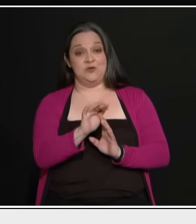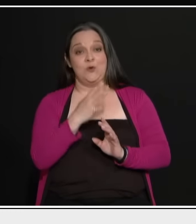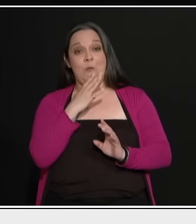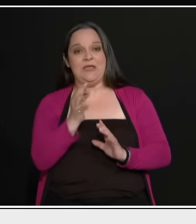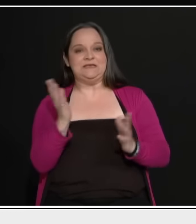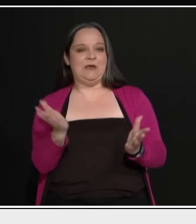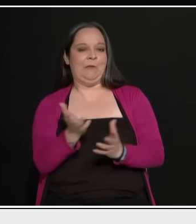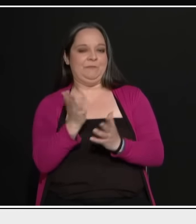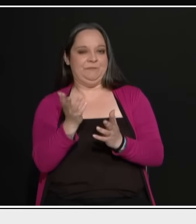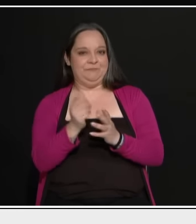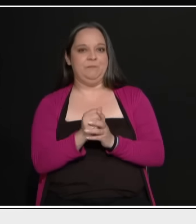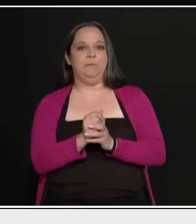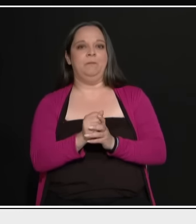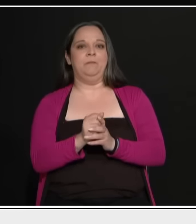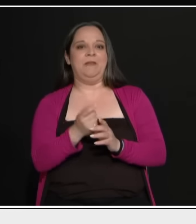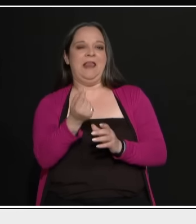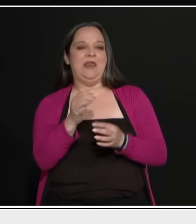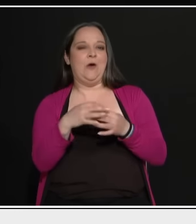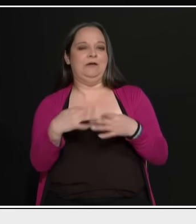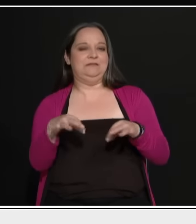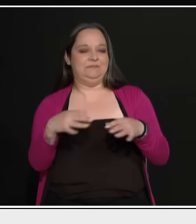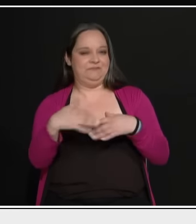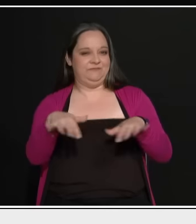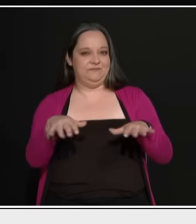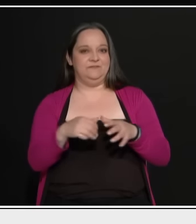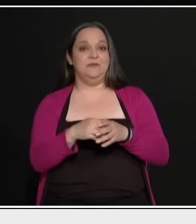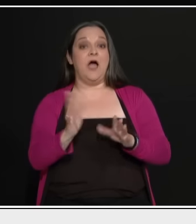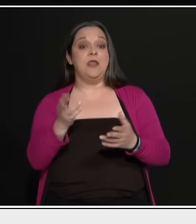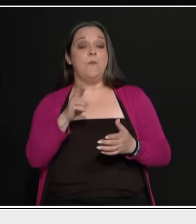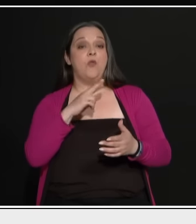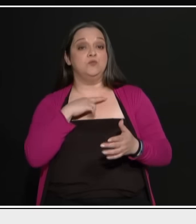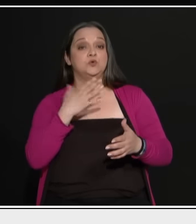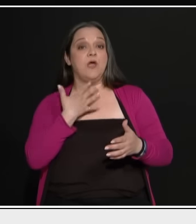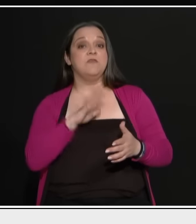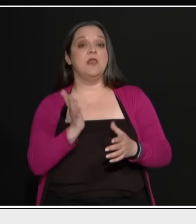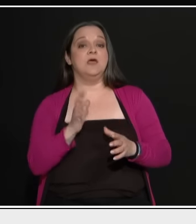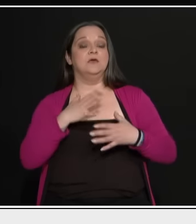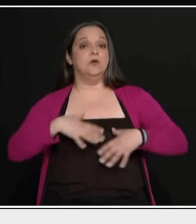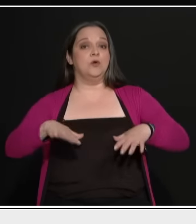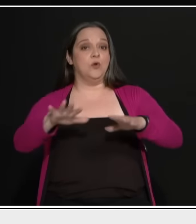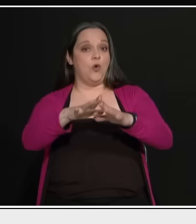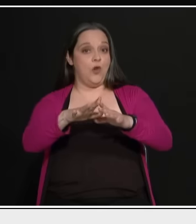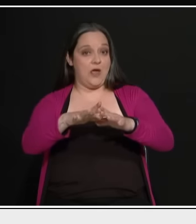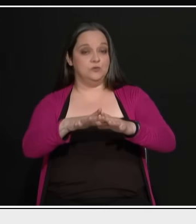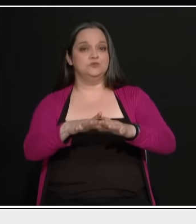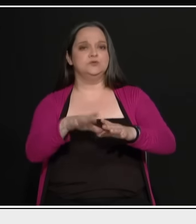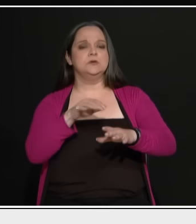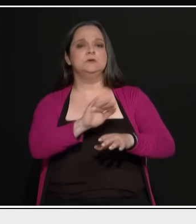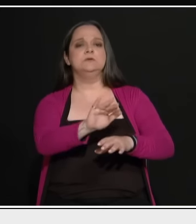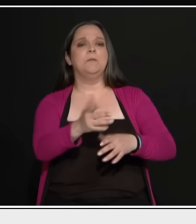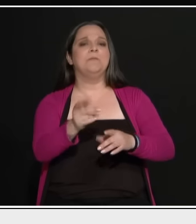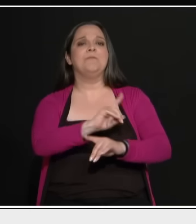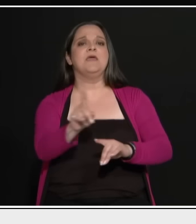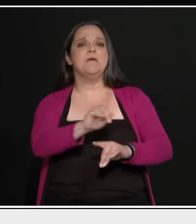διαβόλου όπως λέει η φράση. Ναι. Αν ο Πρωθυπουργός ήθελε ο κόσμος να μην πηγαίνει στην κάλπη δεν θα έπαιρνε κάθε μέρα τα